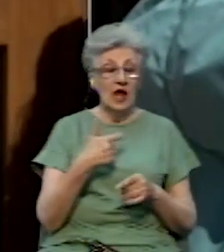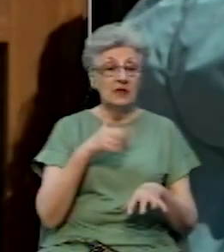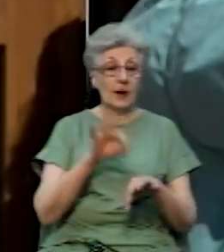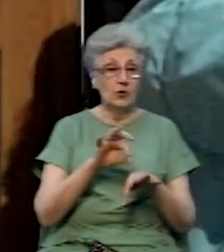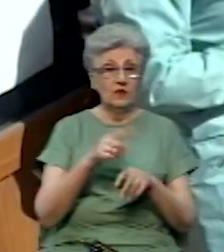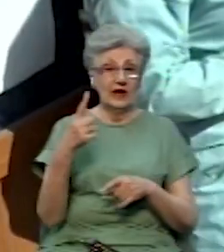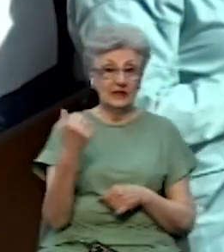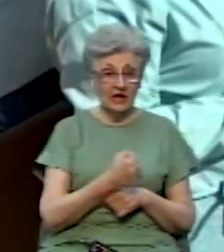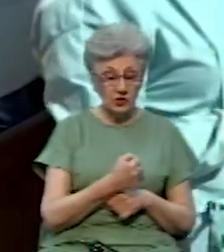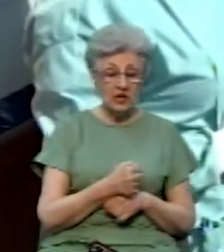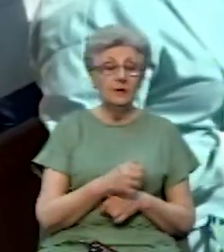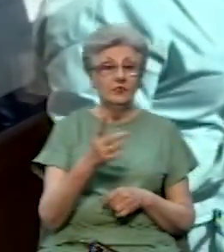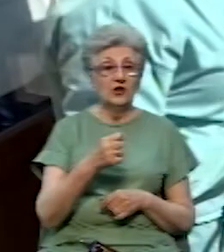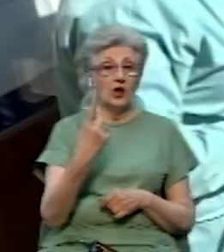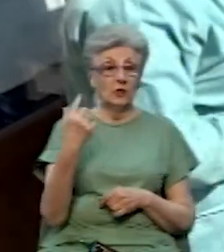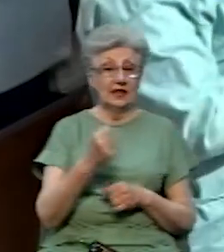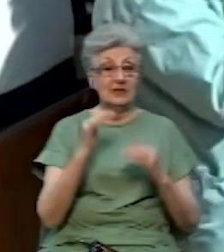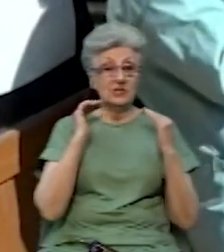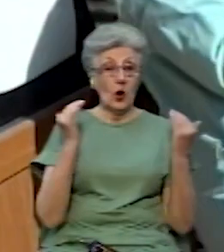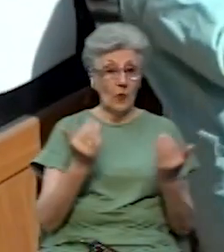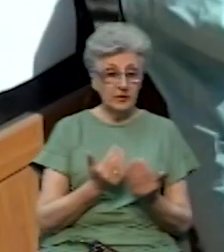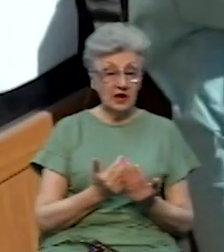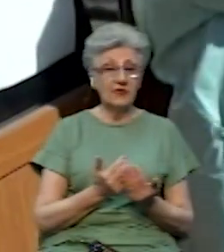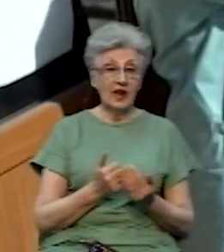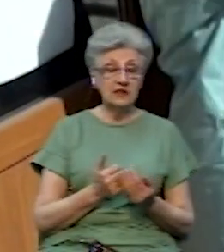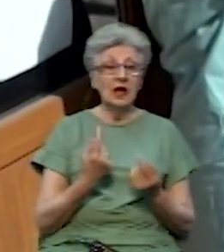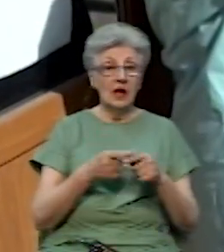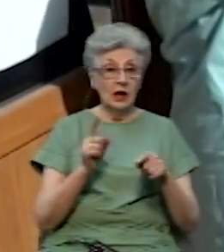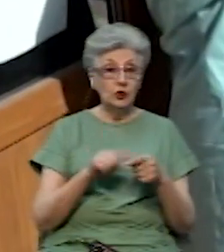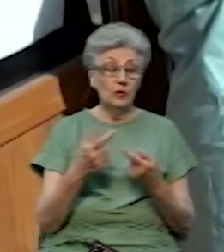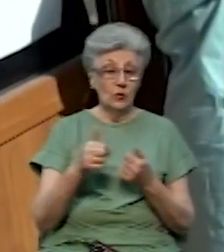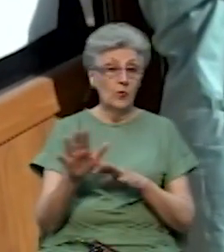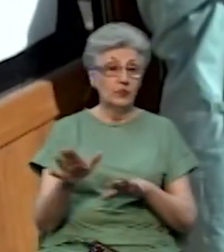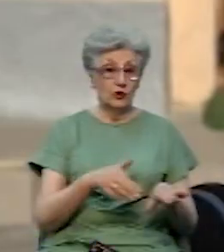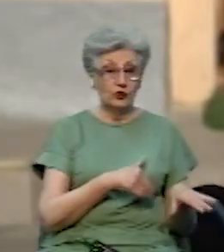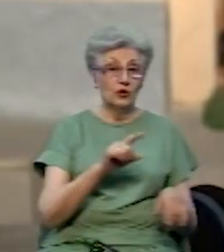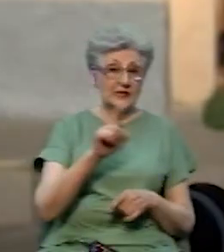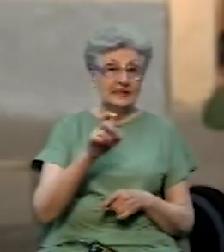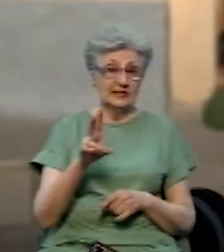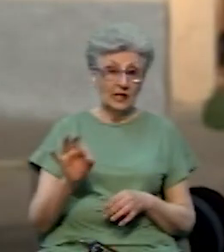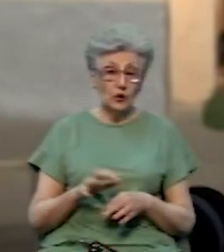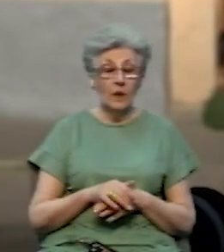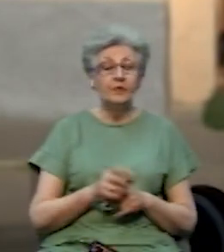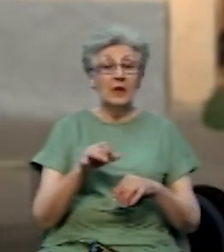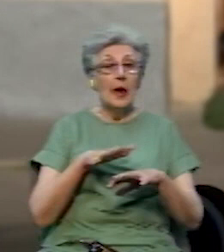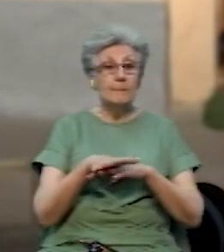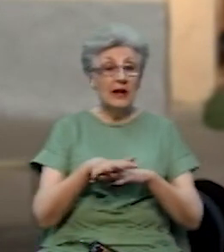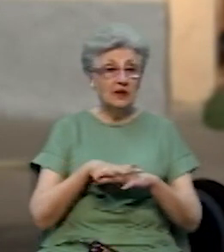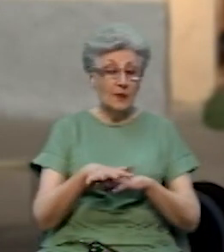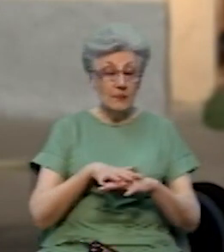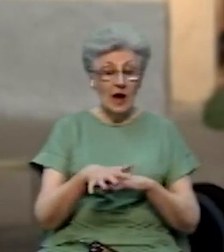тиждень, ще тиждень, обсервації. Недога оцей, пройшла, що хоч інший ЗНО здав. На математику, зокрема,